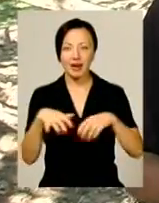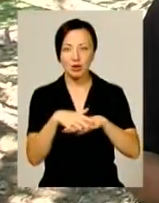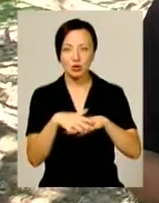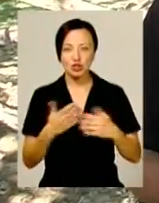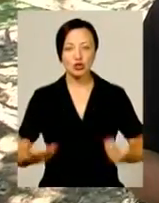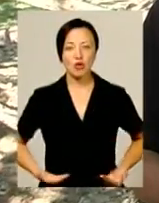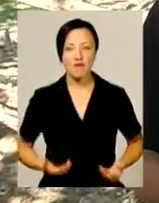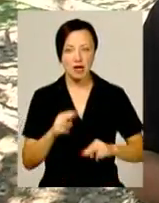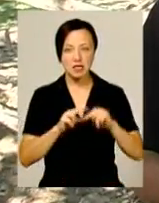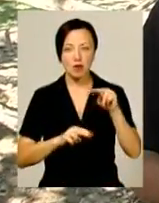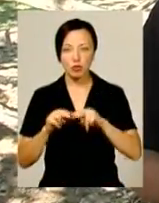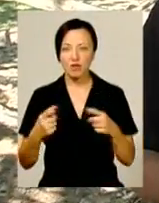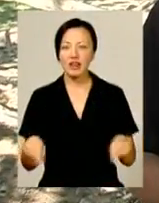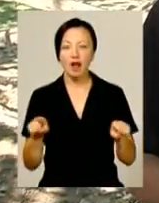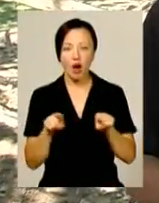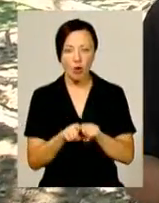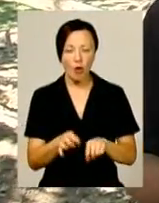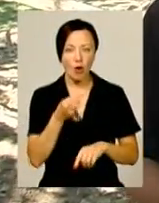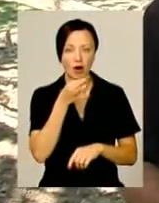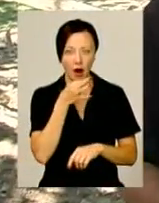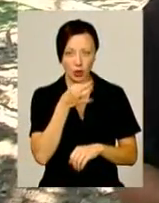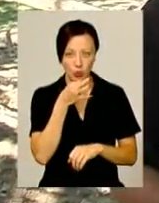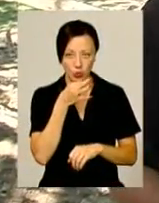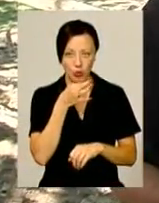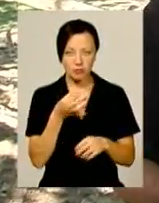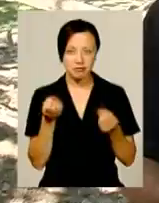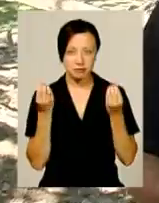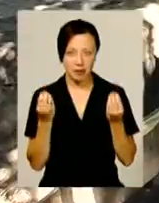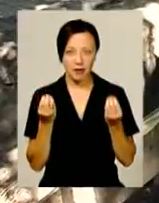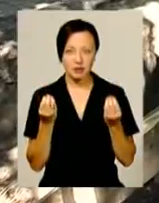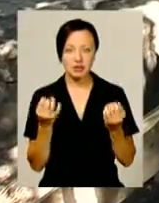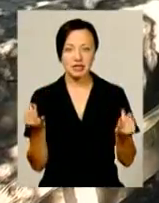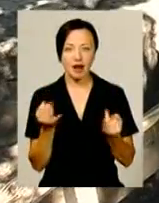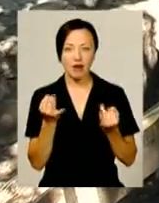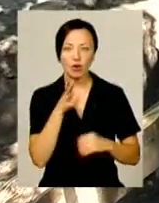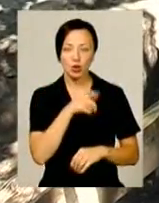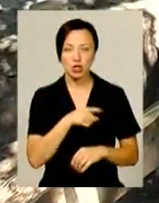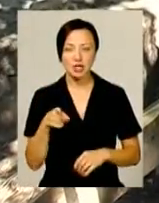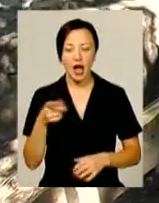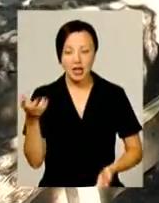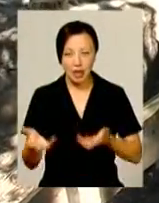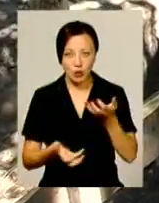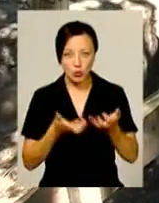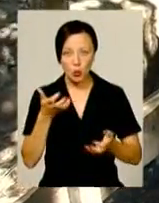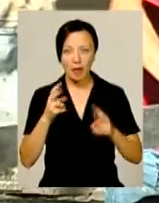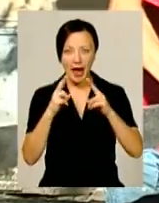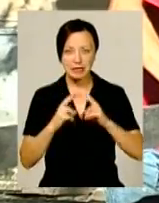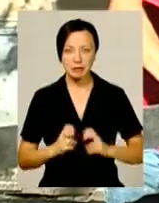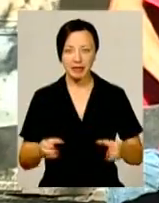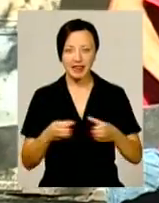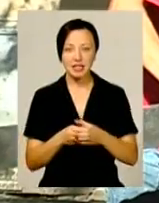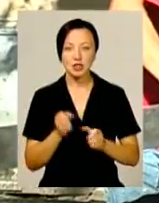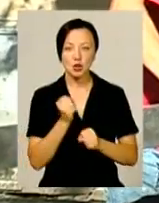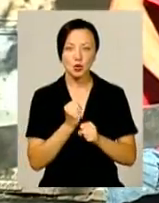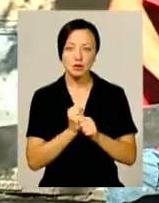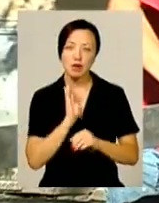забудова такого раннього класного, цікавого часу. Над розкопками археологічна експедиція трудиться